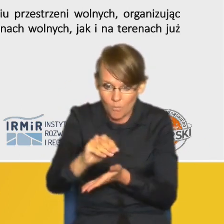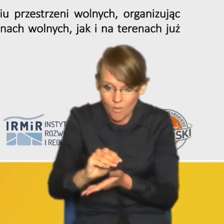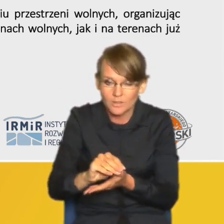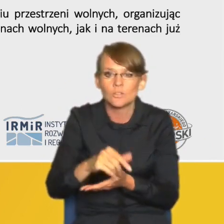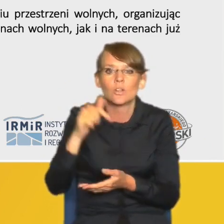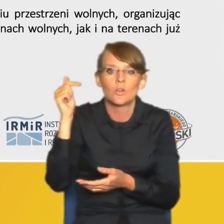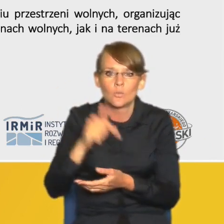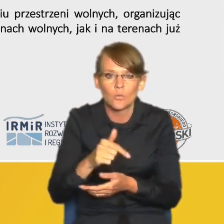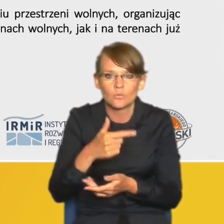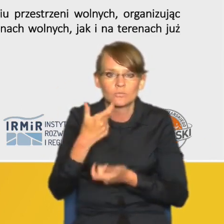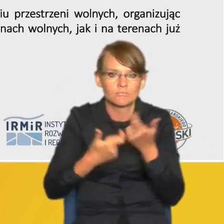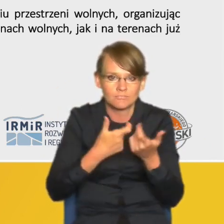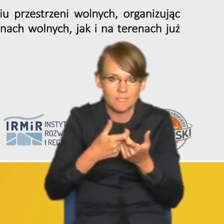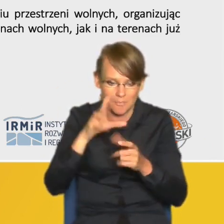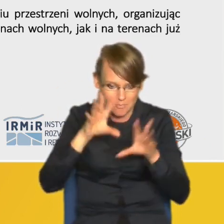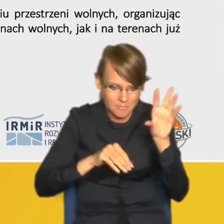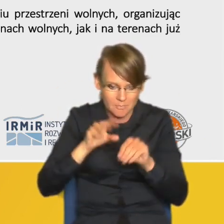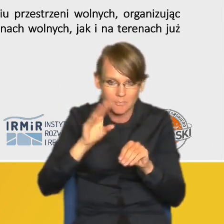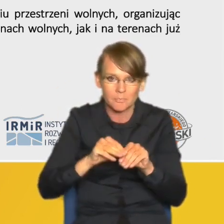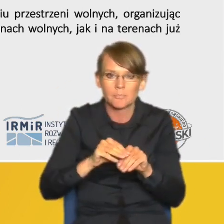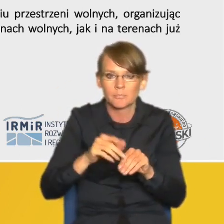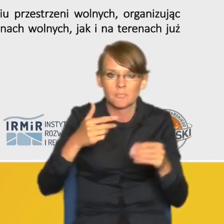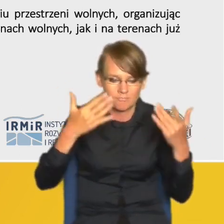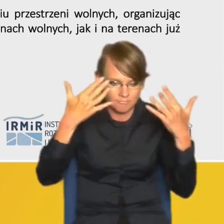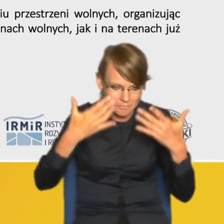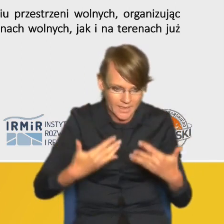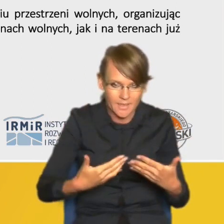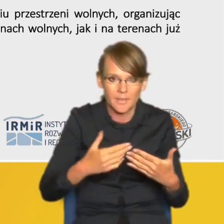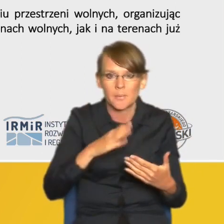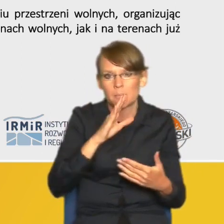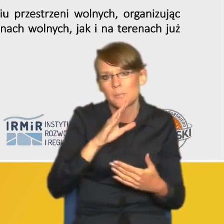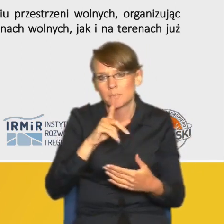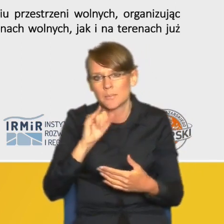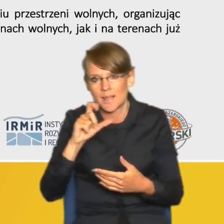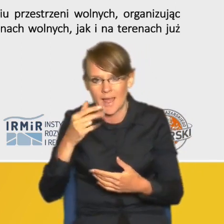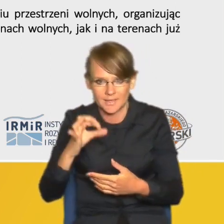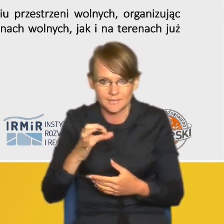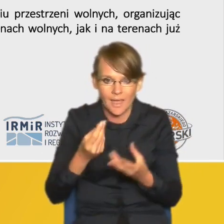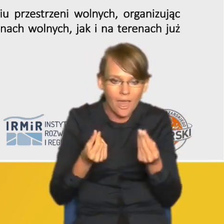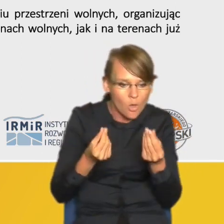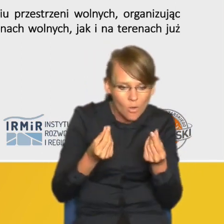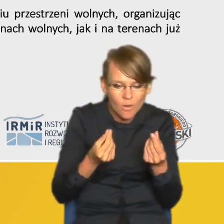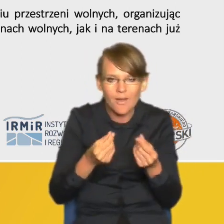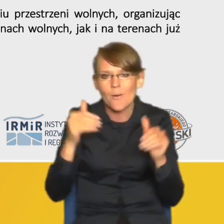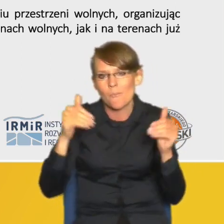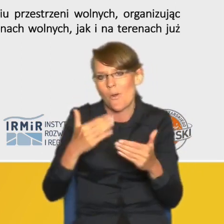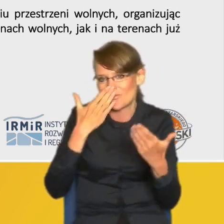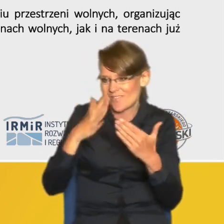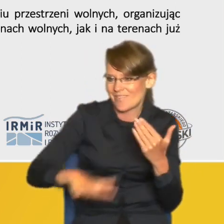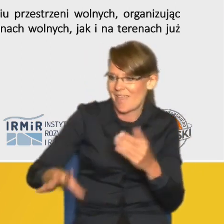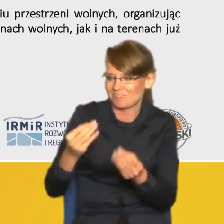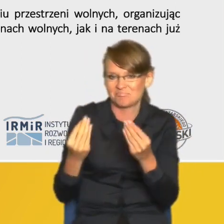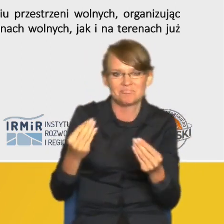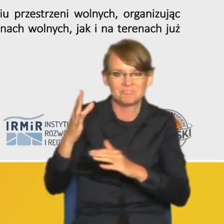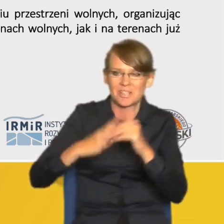sporządzenia bilansu ekonomicznego i okazuje się że wiele terenów które potencjalnie wydają się atrakcyjne do zabudowy